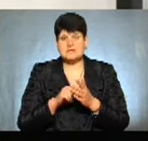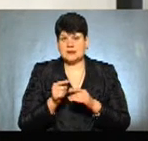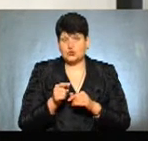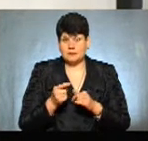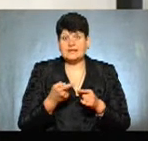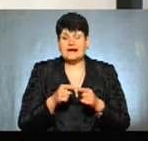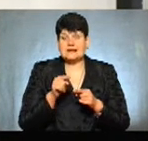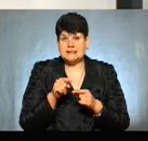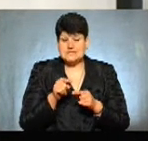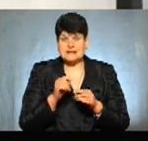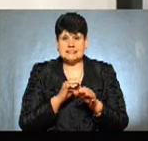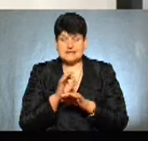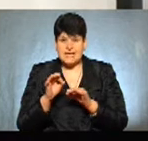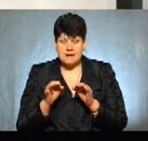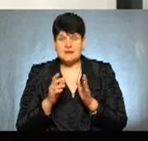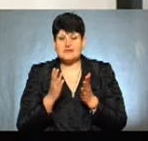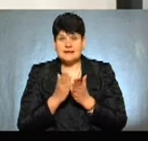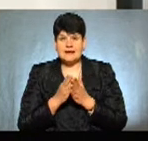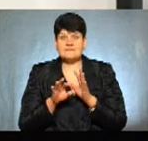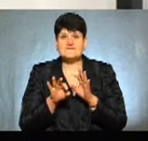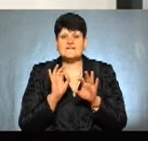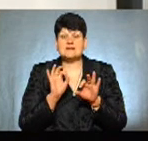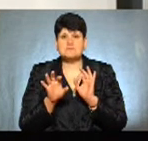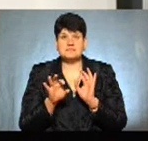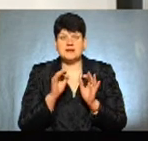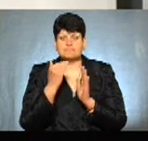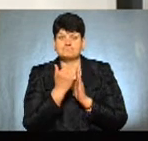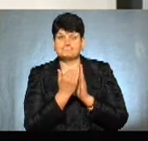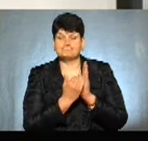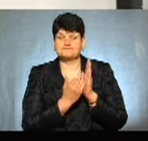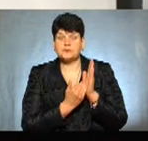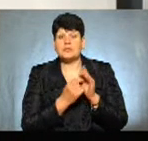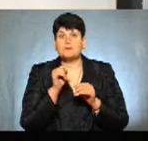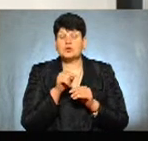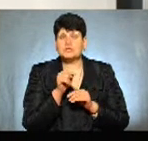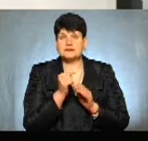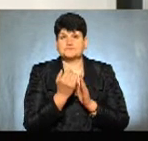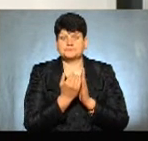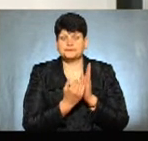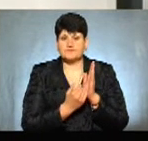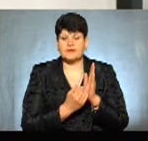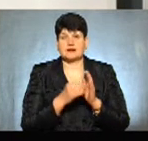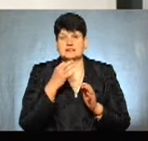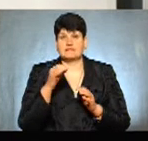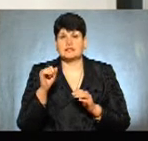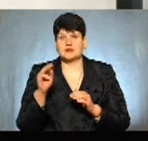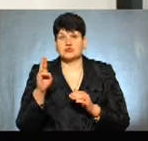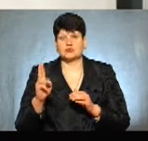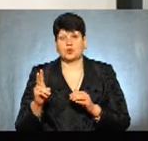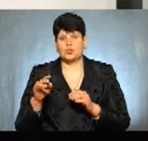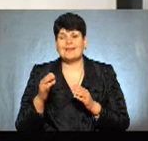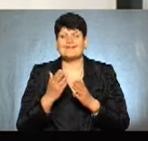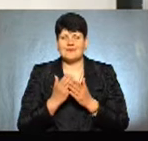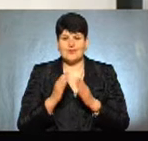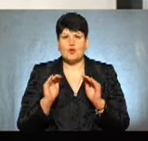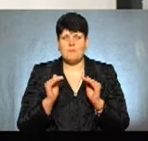сьогоднішній день ті є критерії відбору. По тих критеріях, які також наголосує Андрій Шкула, що є обмеження, де